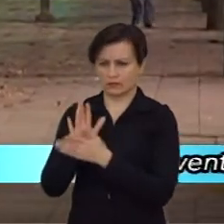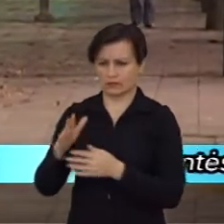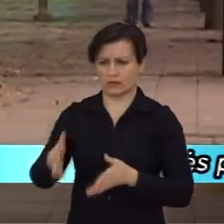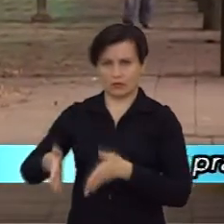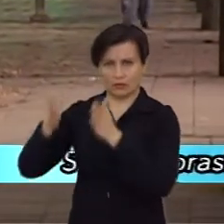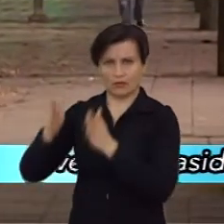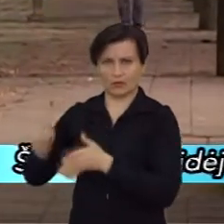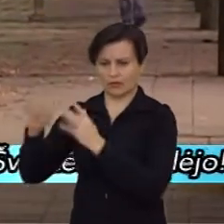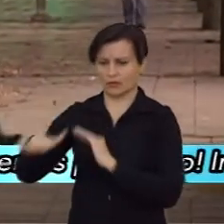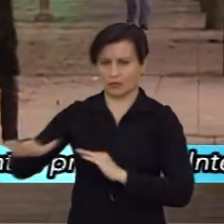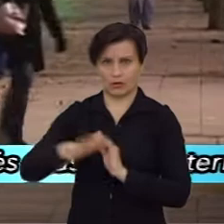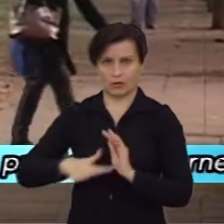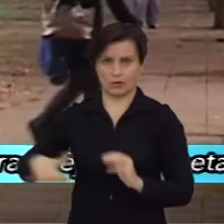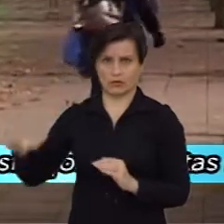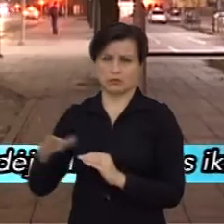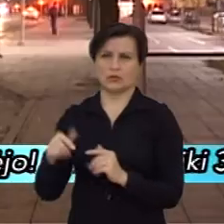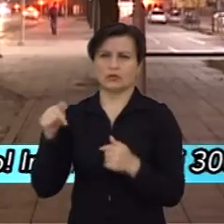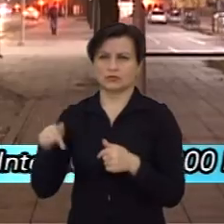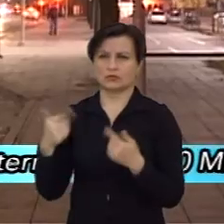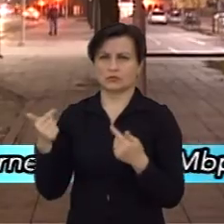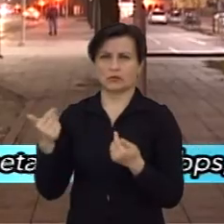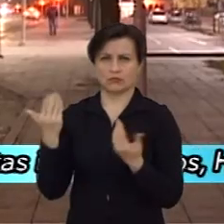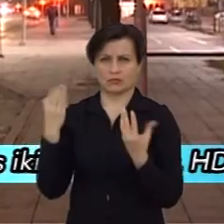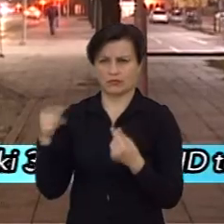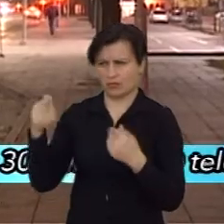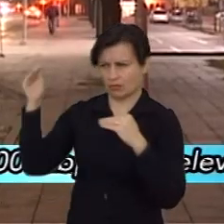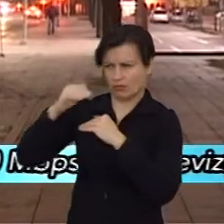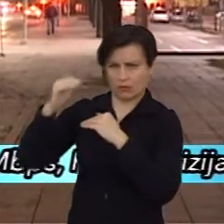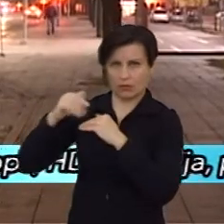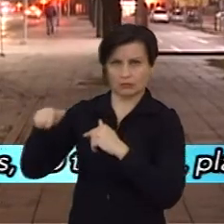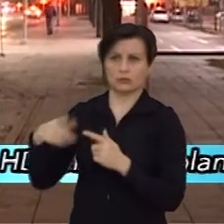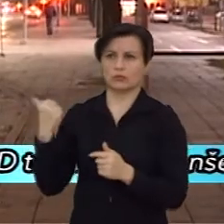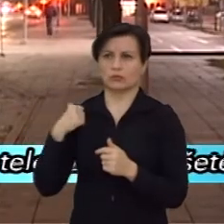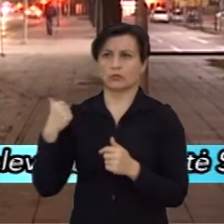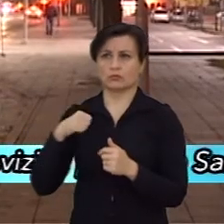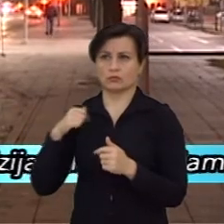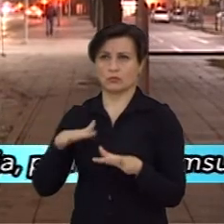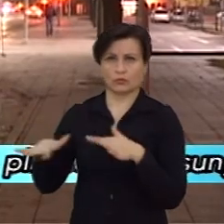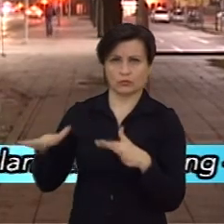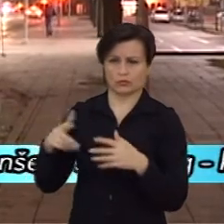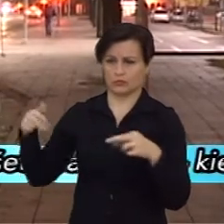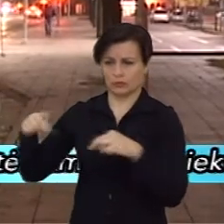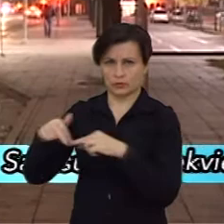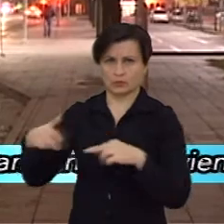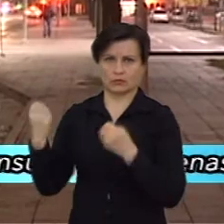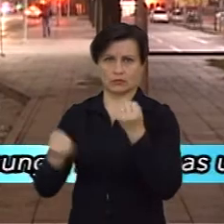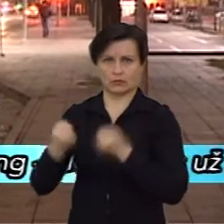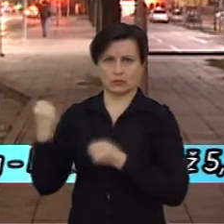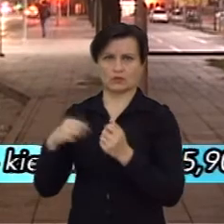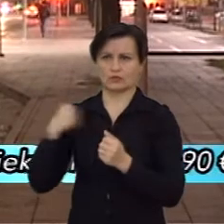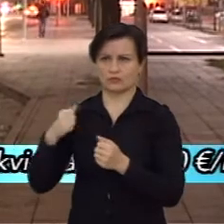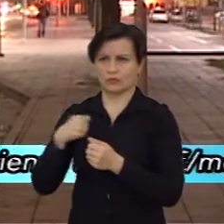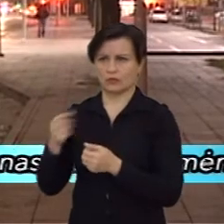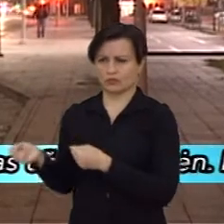atlikų konteinerių stovėjimo aikštelė, šiandien dienai yra tam soje, o žmonės vis tiek ten yra ir judėjimas, ir piešių, ir